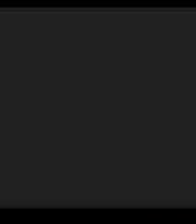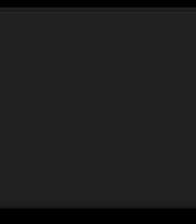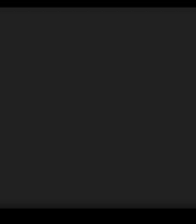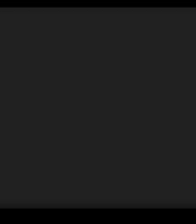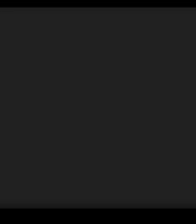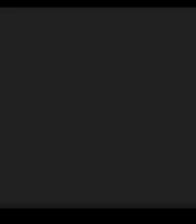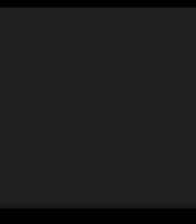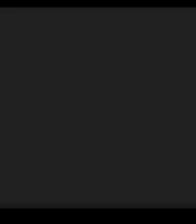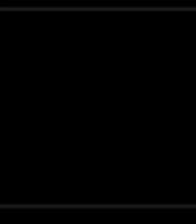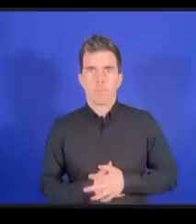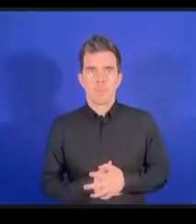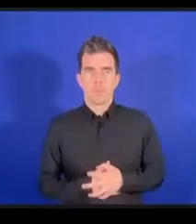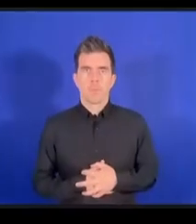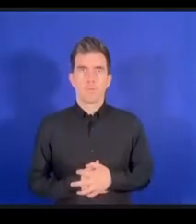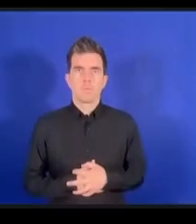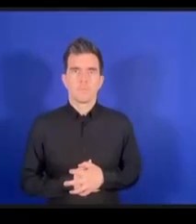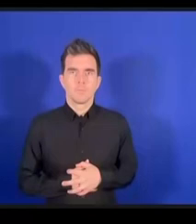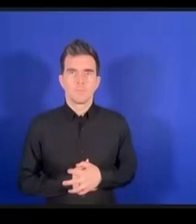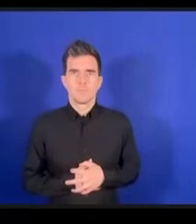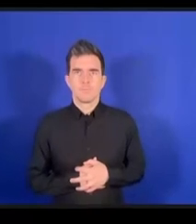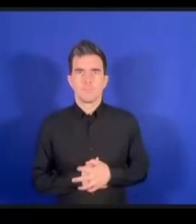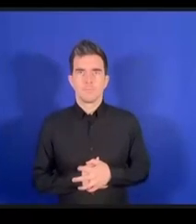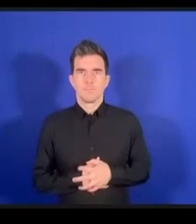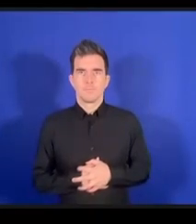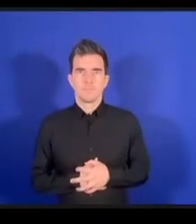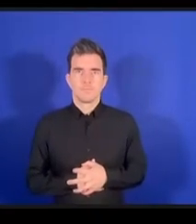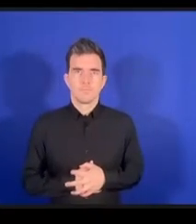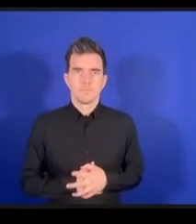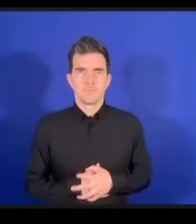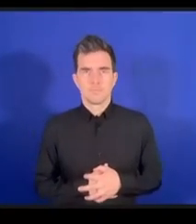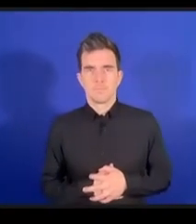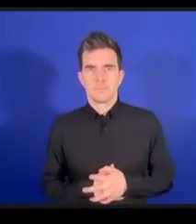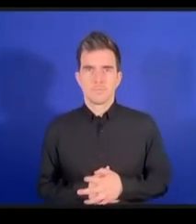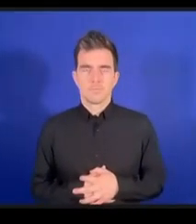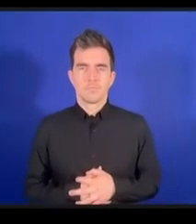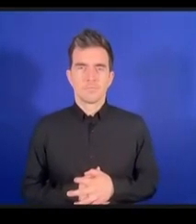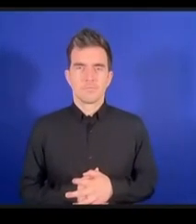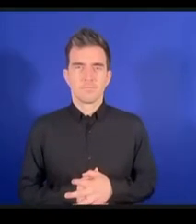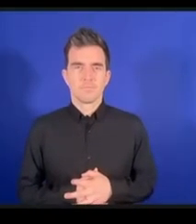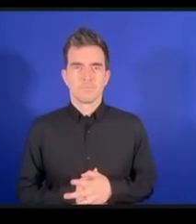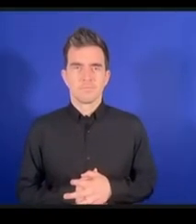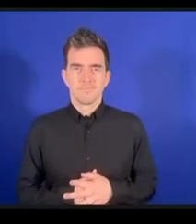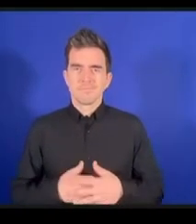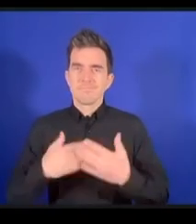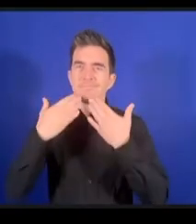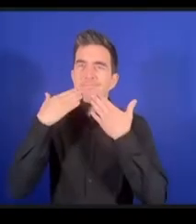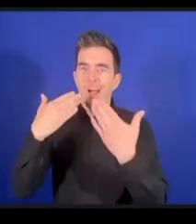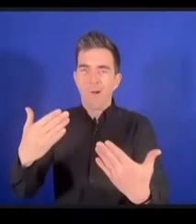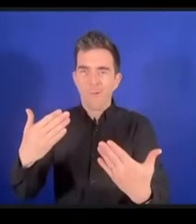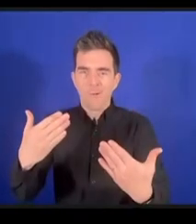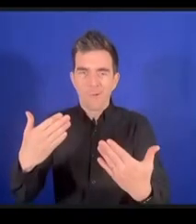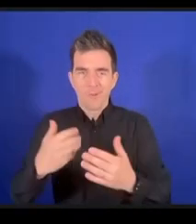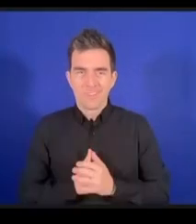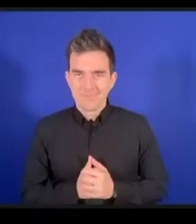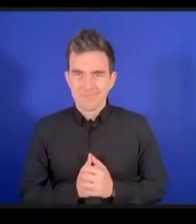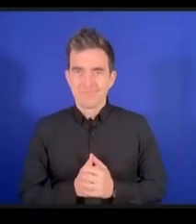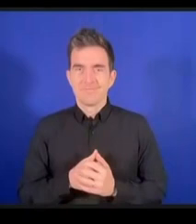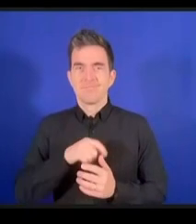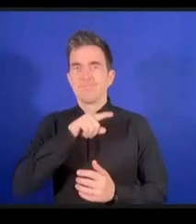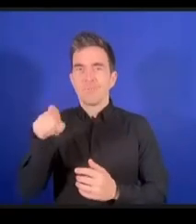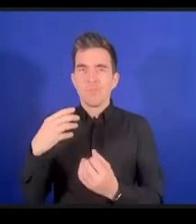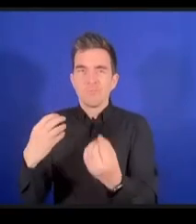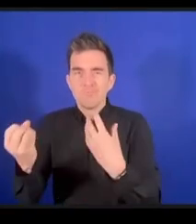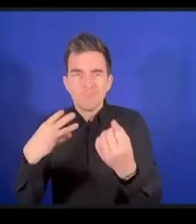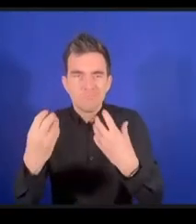assistance vis-à-vis des peuples de Syrie et de Libye merci beaucoup de ces commentaires que nous avons